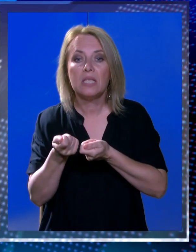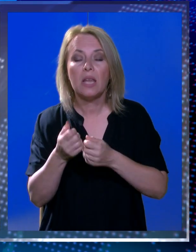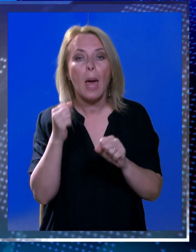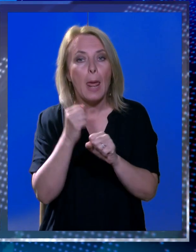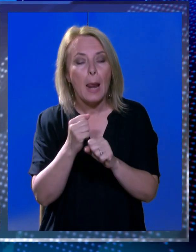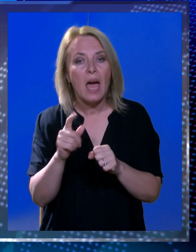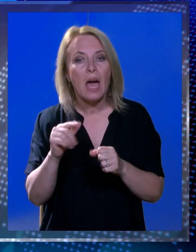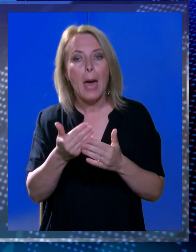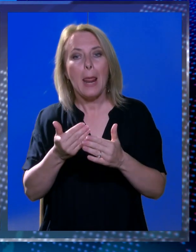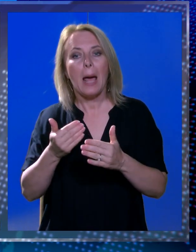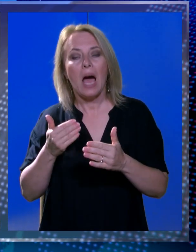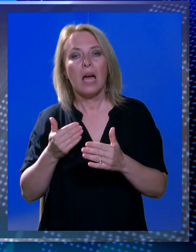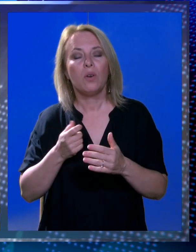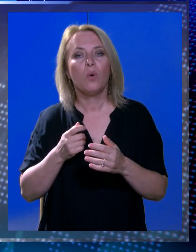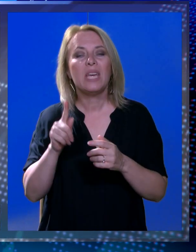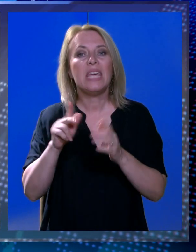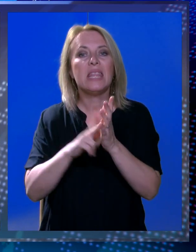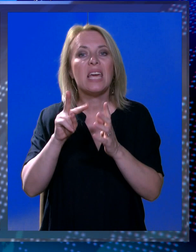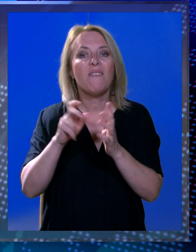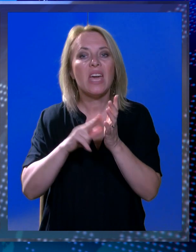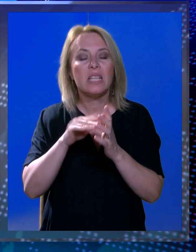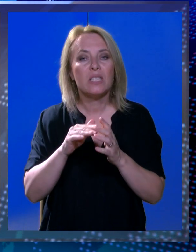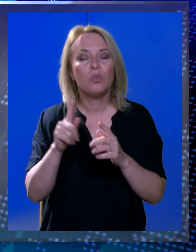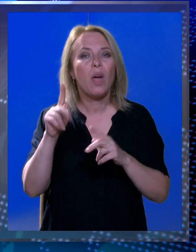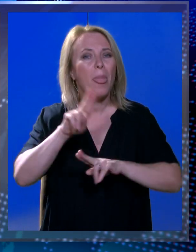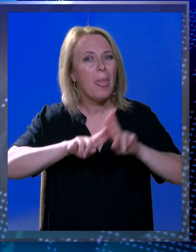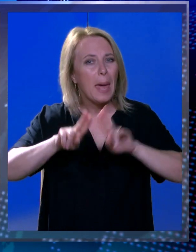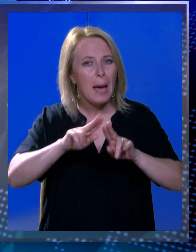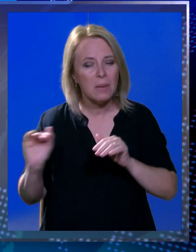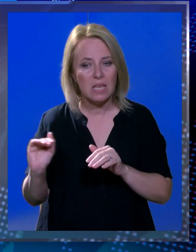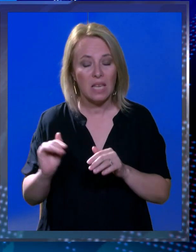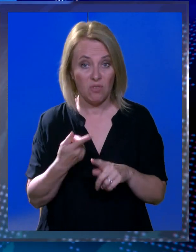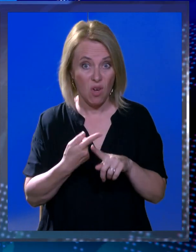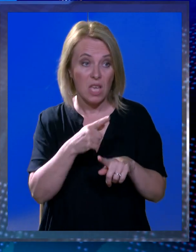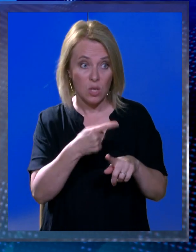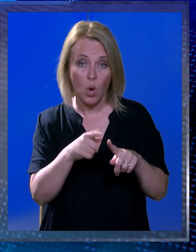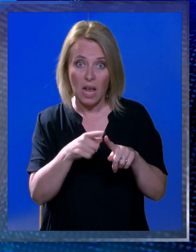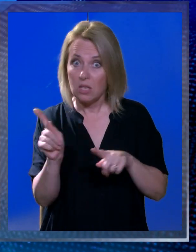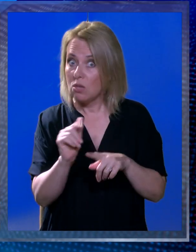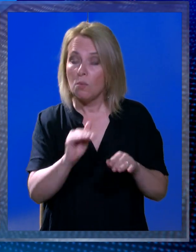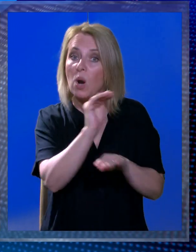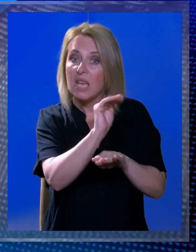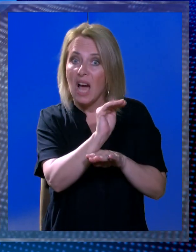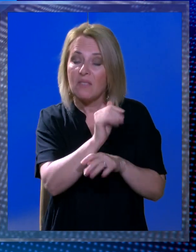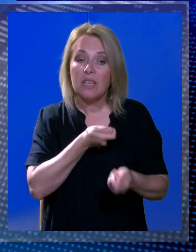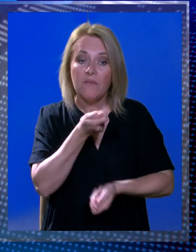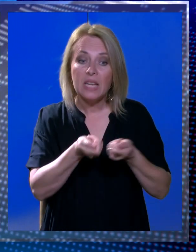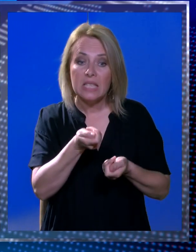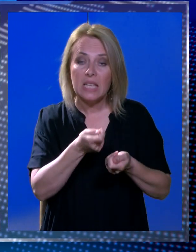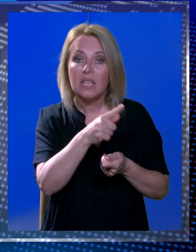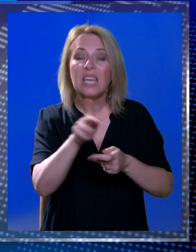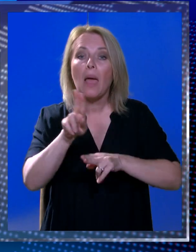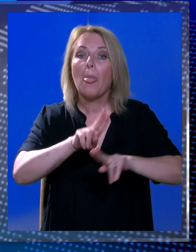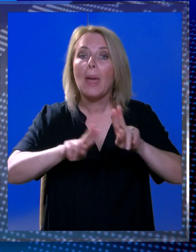ranu intervenciju, znači terapije za djecu. Upravo se iz tog razloga nisu mogli javiti na financiranje nevedenih terapija.